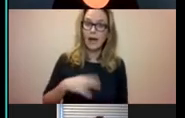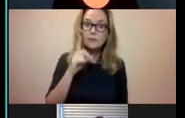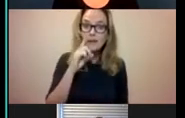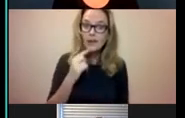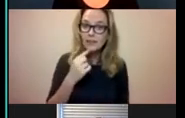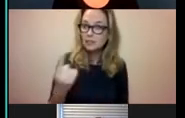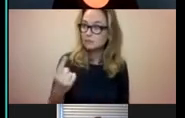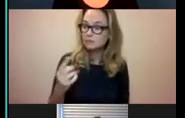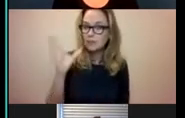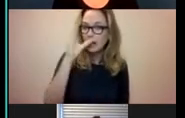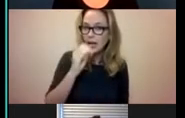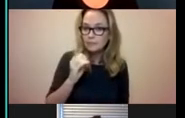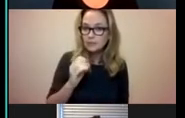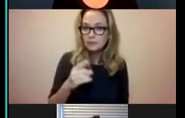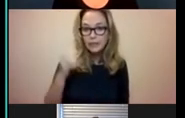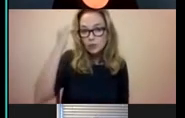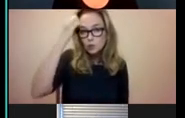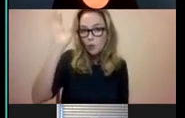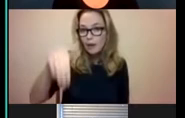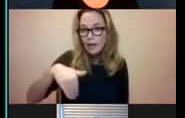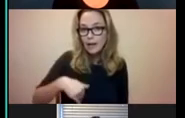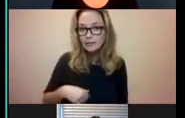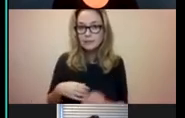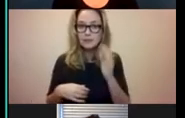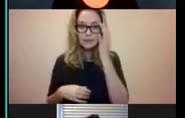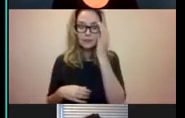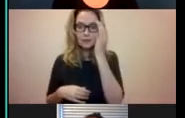begrijpt niet alles. Die is een beetje dom, dus later maar. Nou ja, goed.